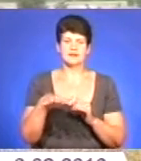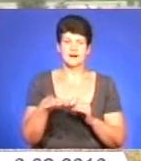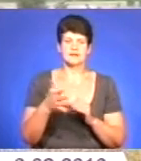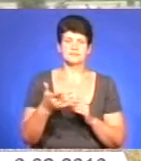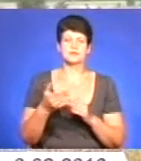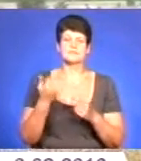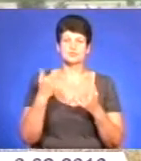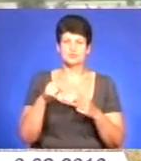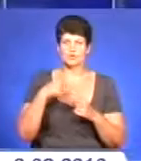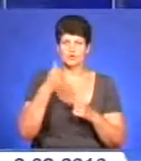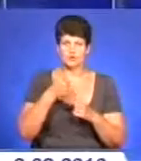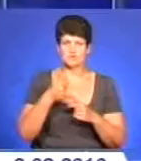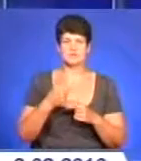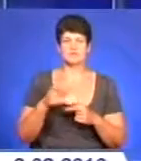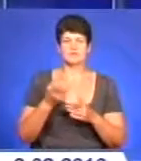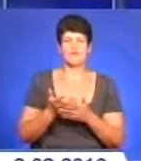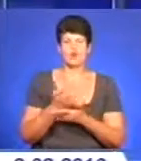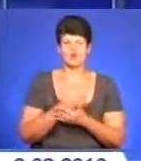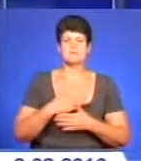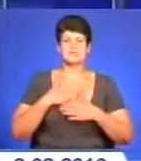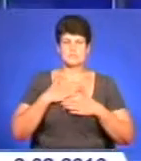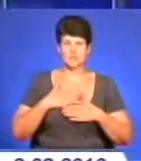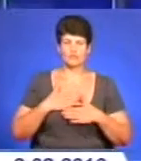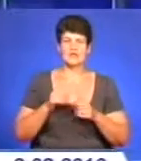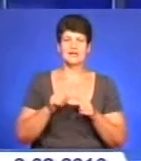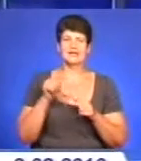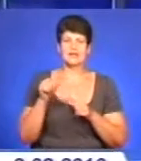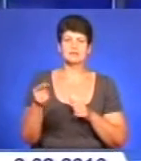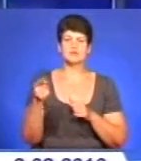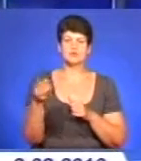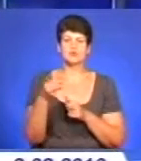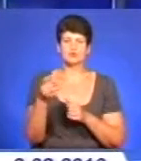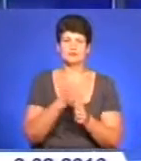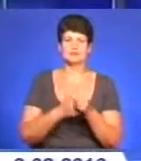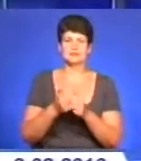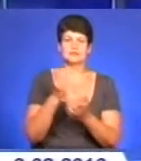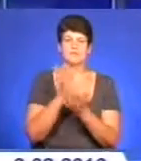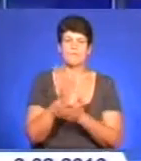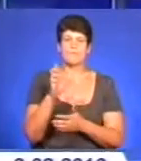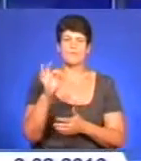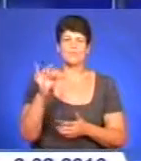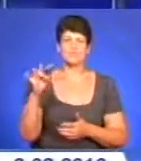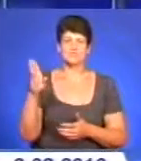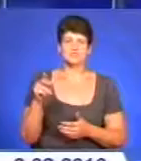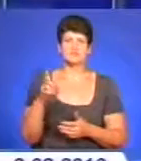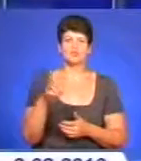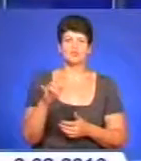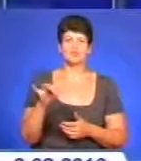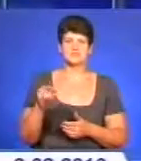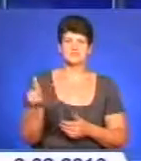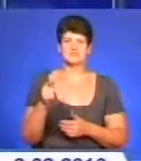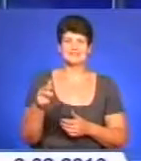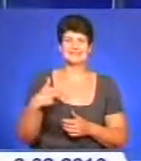Аграрії цьогорічним врожаєм задоволені. Окрім Тернопільського, серед лідерів за темпами збору врожаю – Борщівський, Бучицький, Гусятинський та Заліщицький